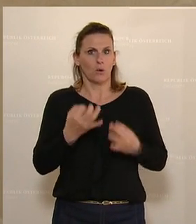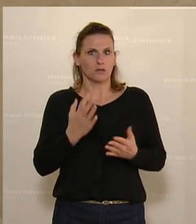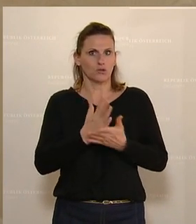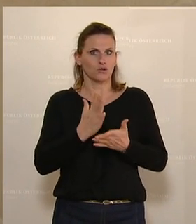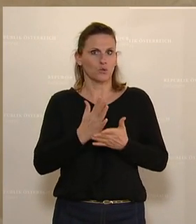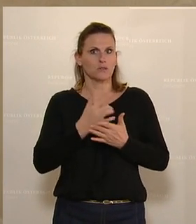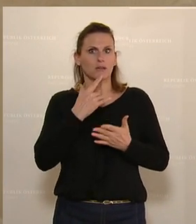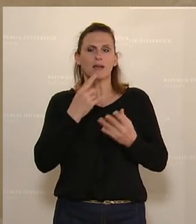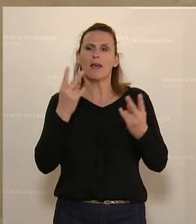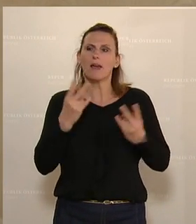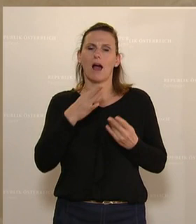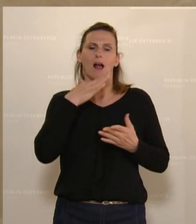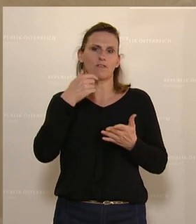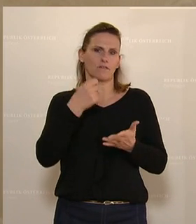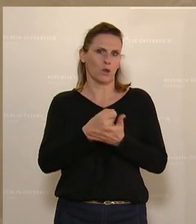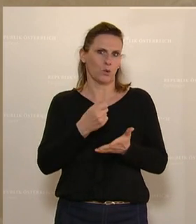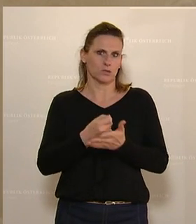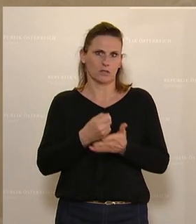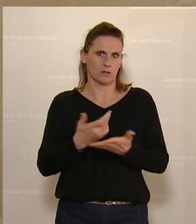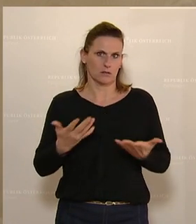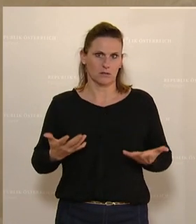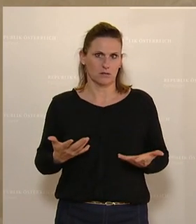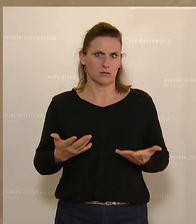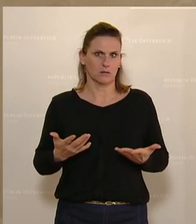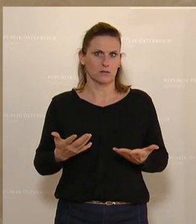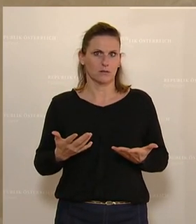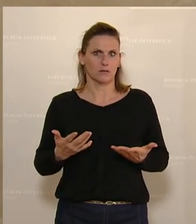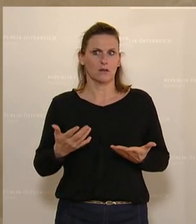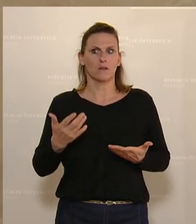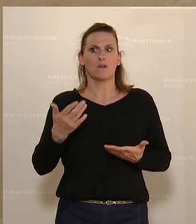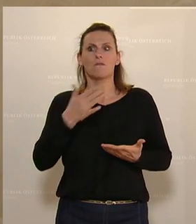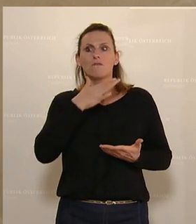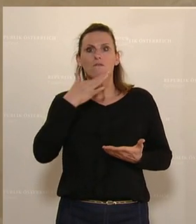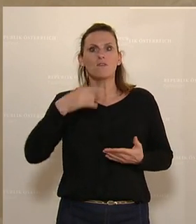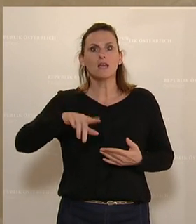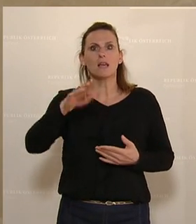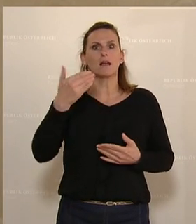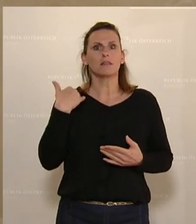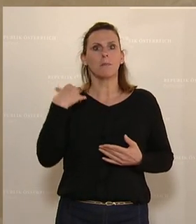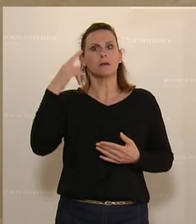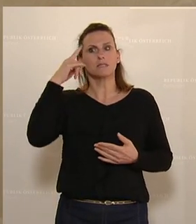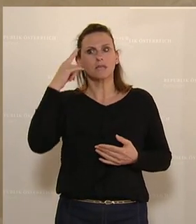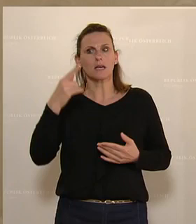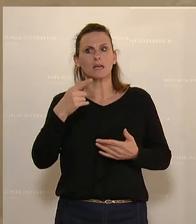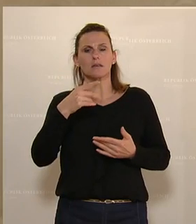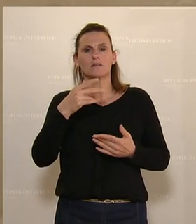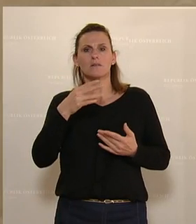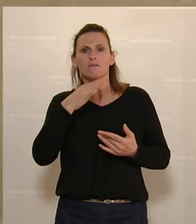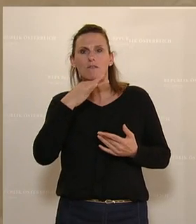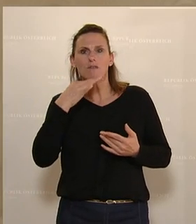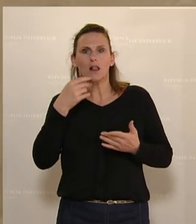Thema, koste es, was es wolle. Und wenn viele von uns damals gedacht haben, okay, dieses koste es, was es wolle,